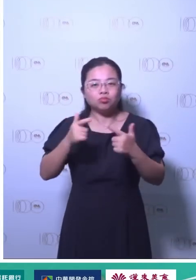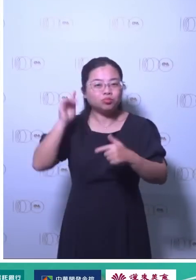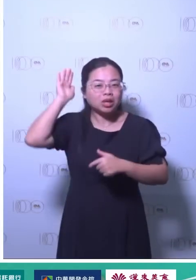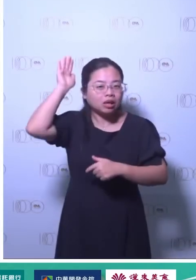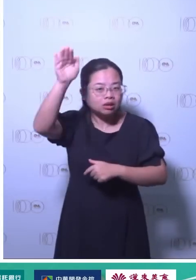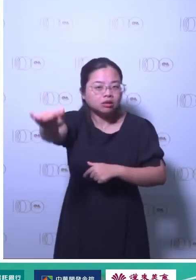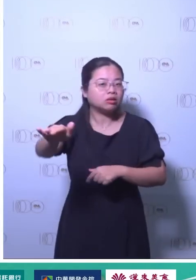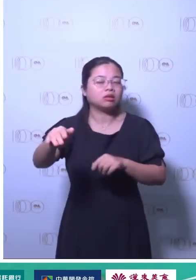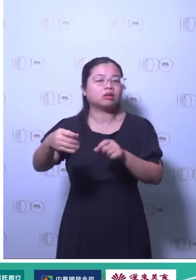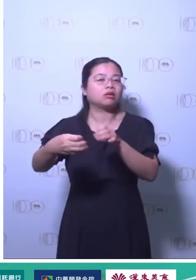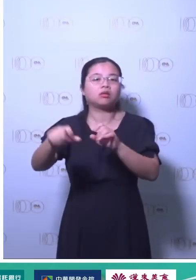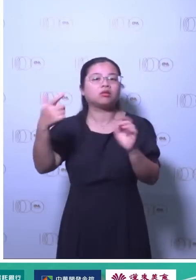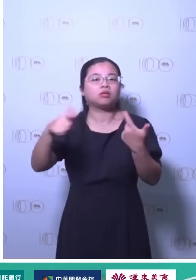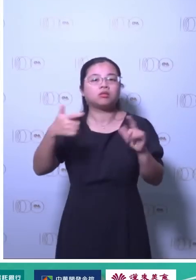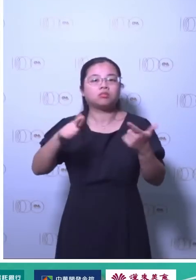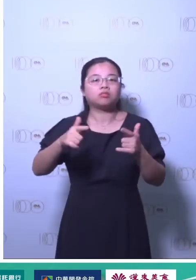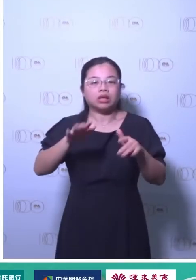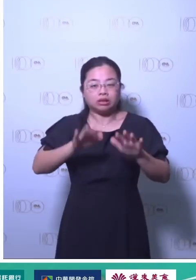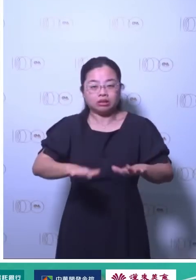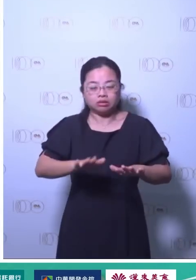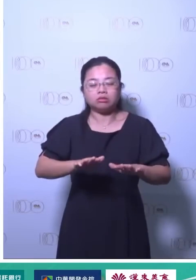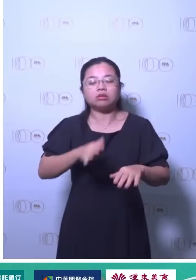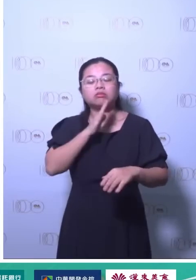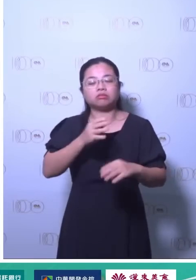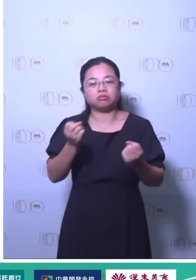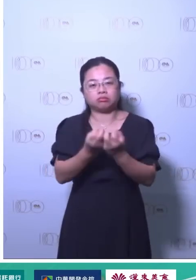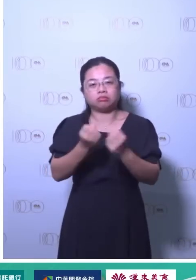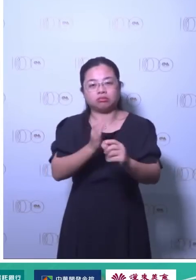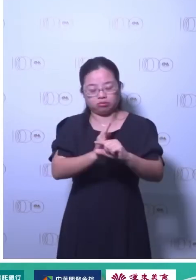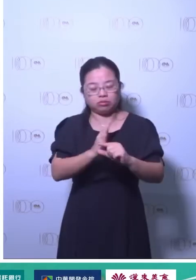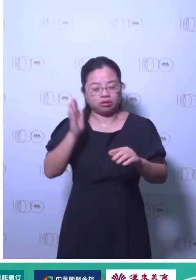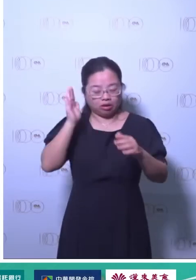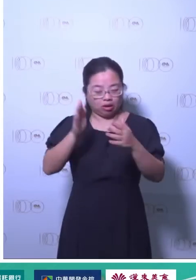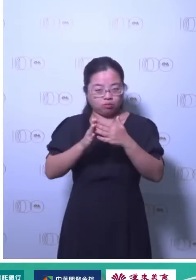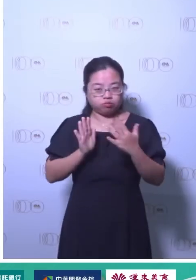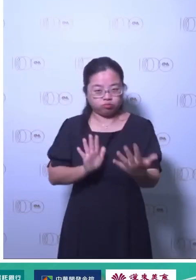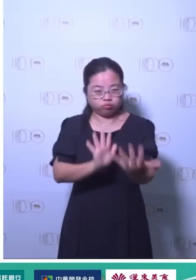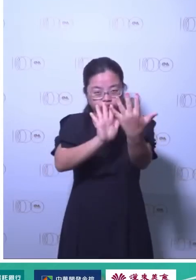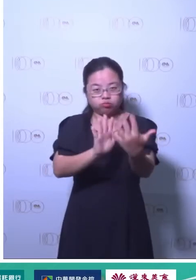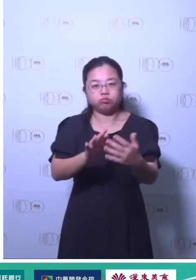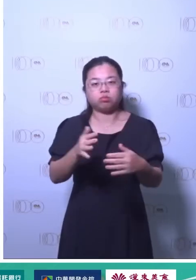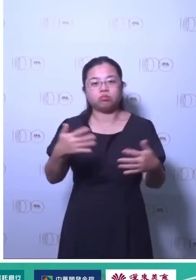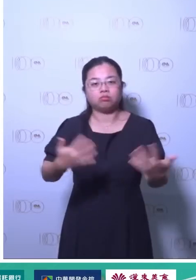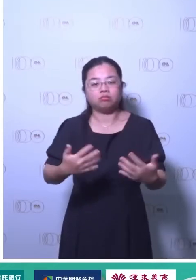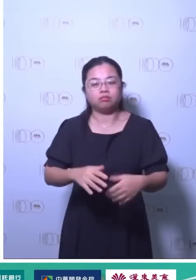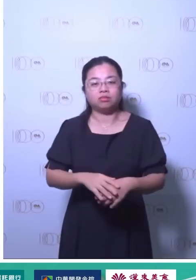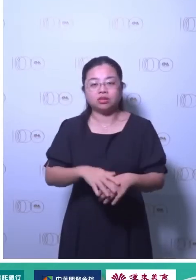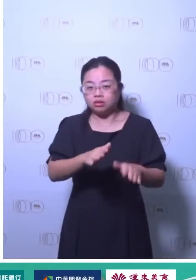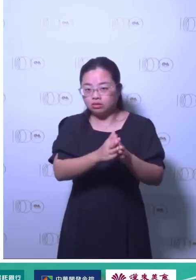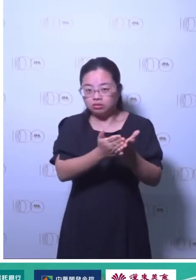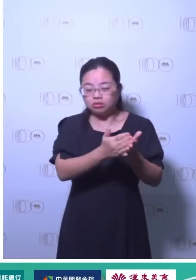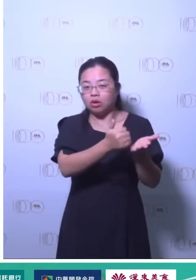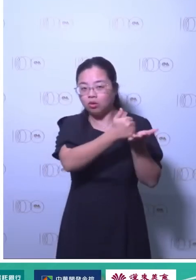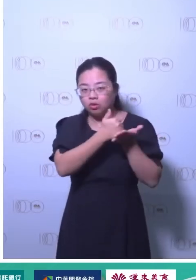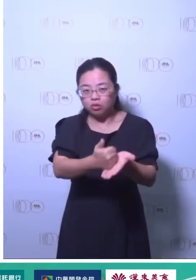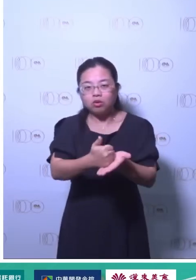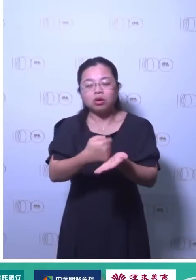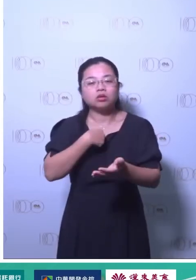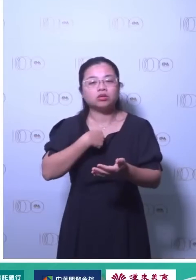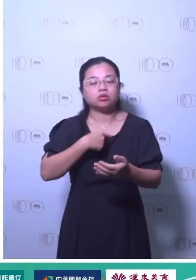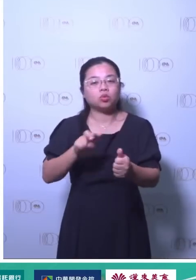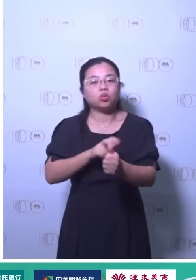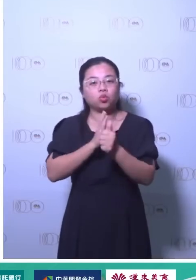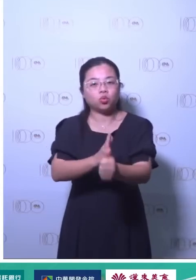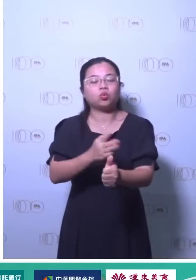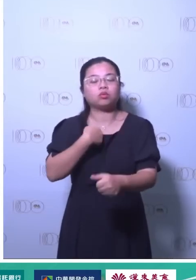理这个议题现在这个趋势的背景让大家了解说这件事情其实它是一个发生中的趋势不是